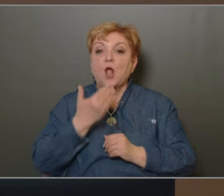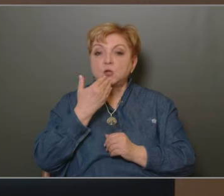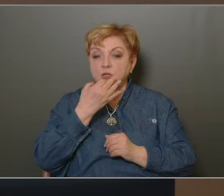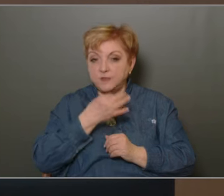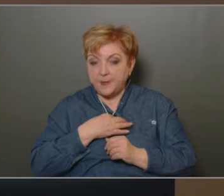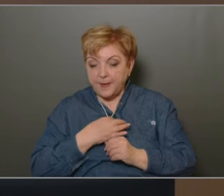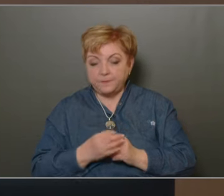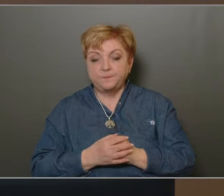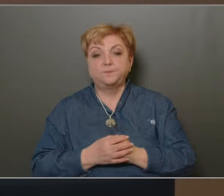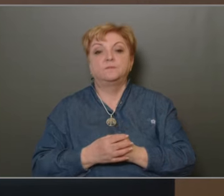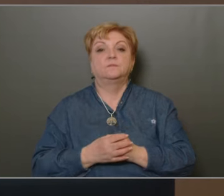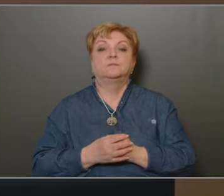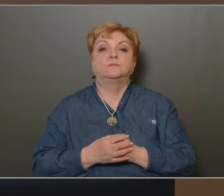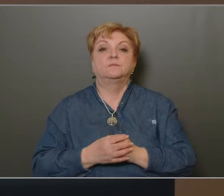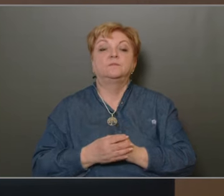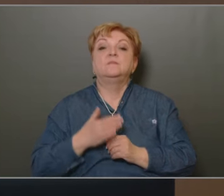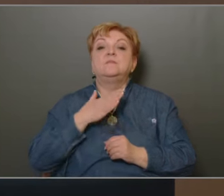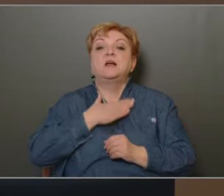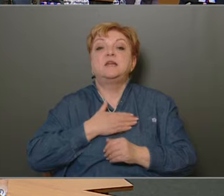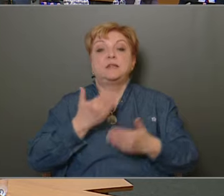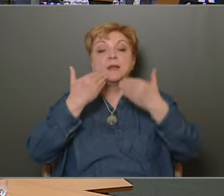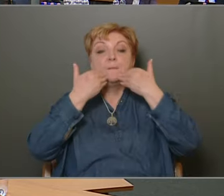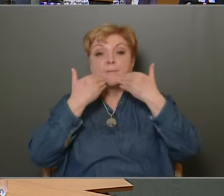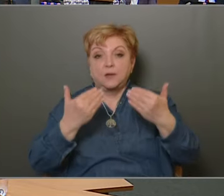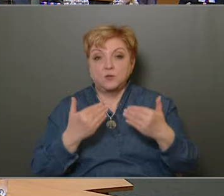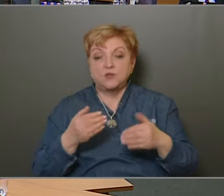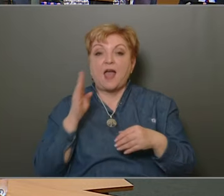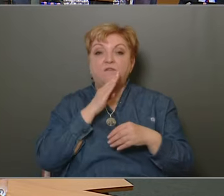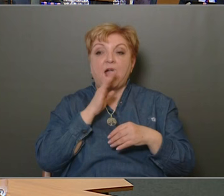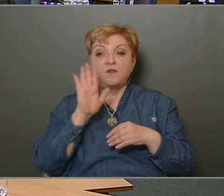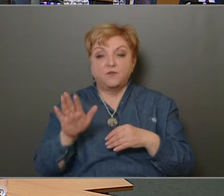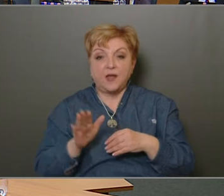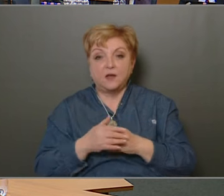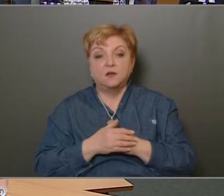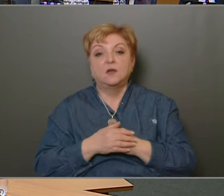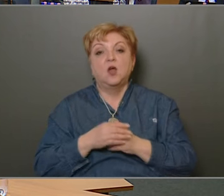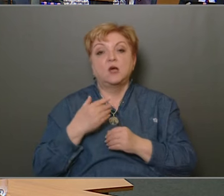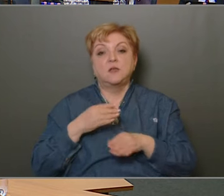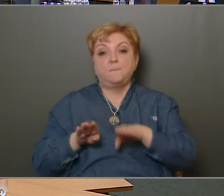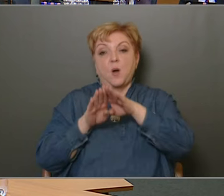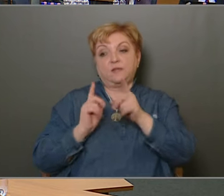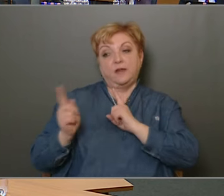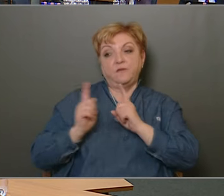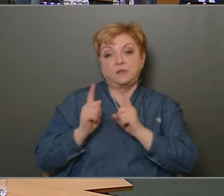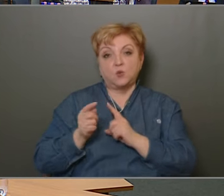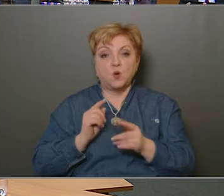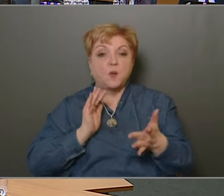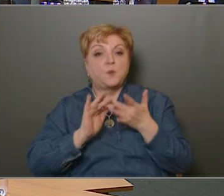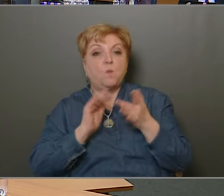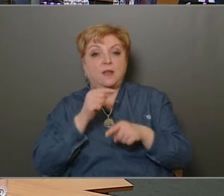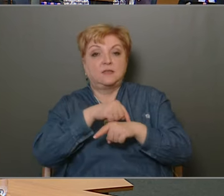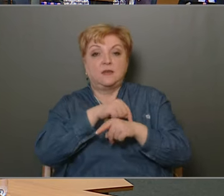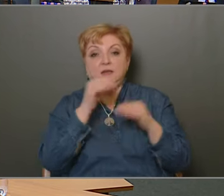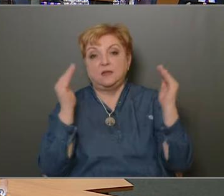Köszönöm szépen, polgármester úr. Szeretném megköszönni az FKF-nek azt a partneri viszonyt, amit próbált az